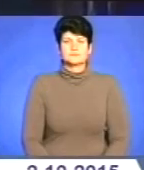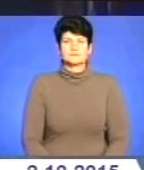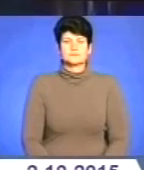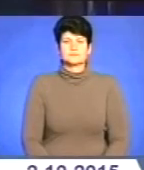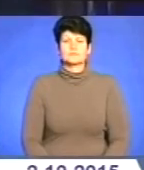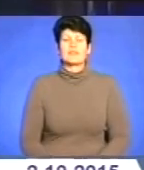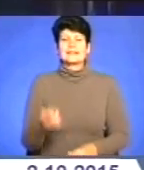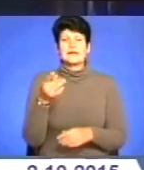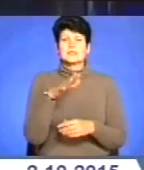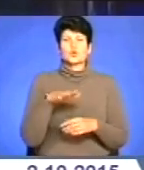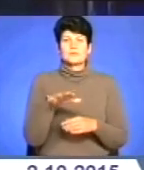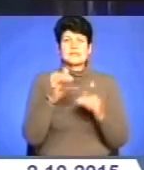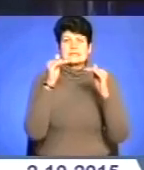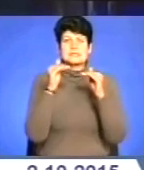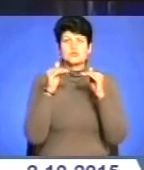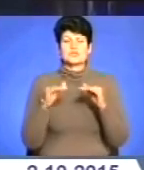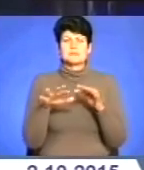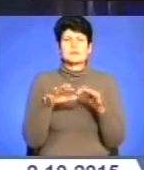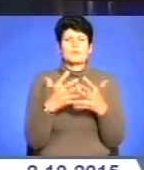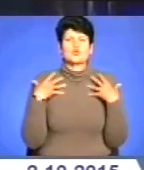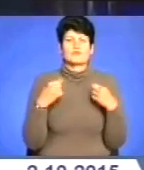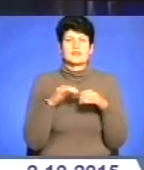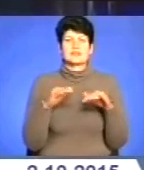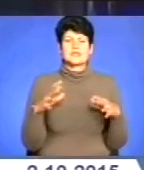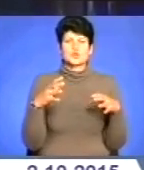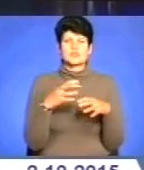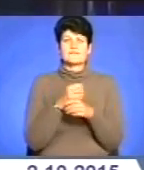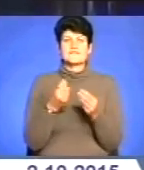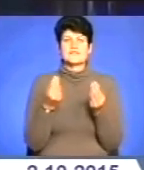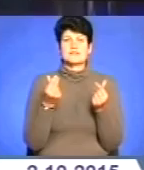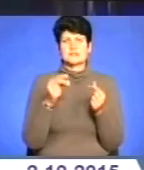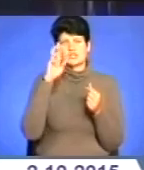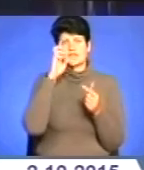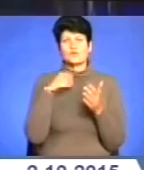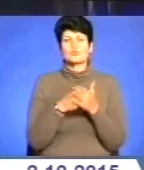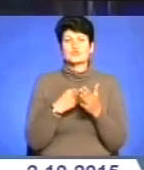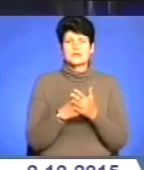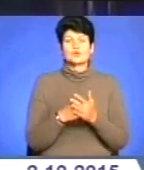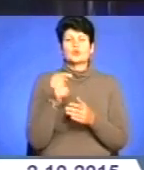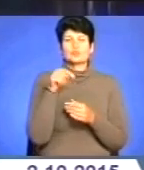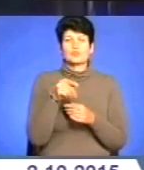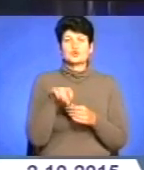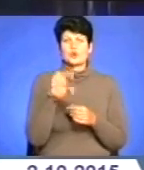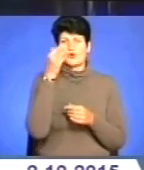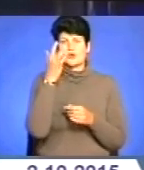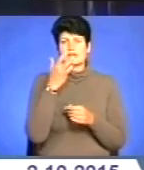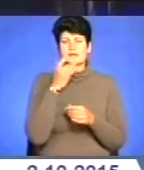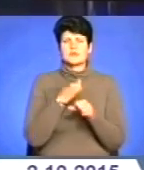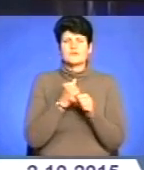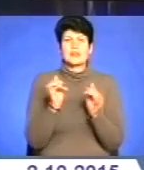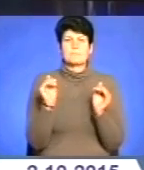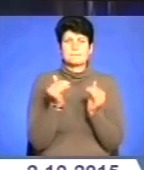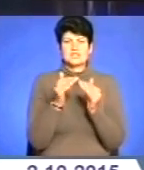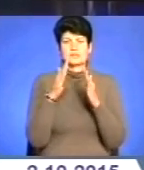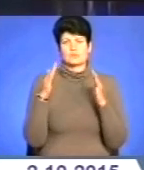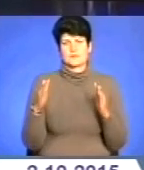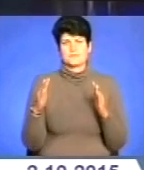На Тернопільщині знижуються масштаби оздоровлення дітей, скоротилося фінансування з державного бюджету, а відтак цього літа працювало менше стаціонарних